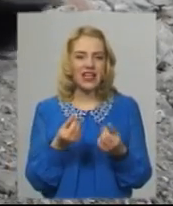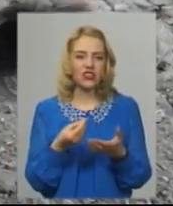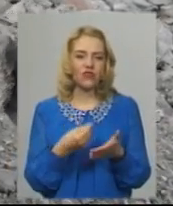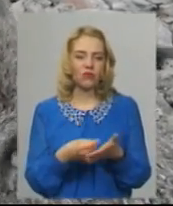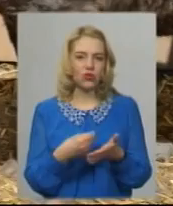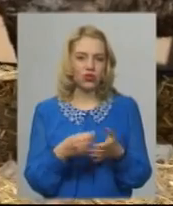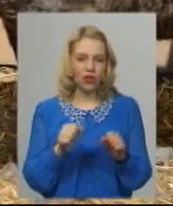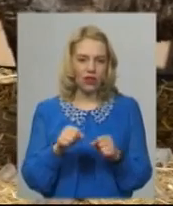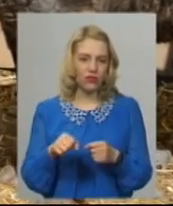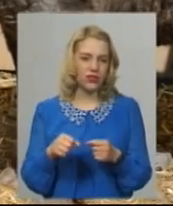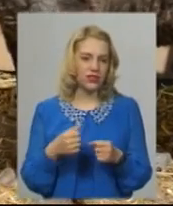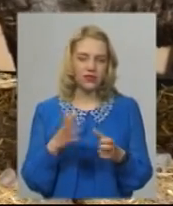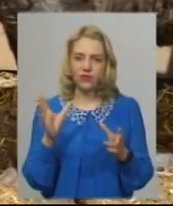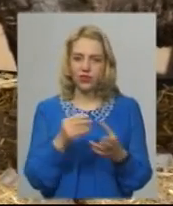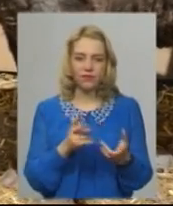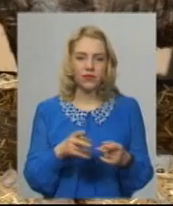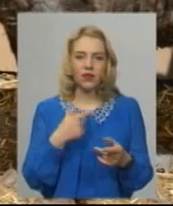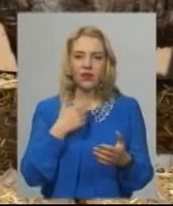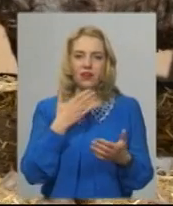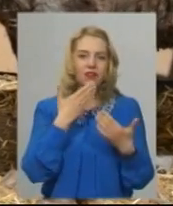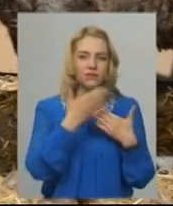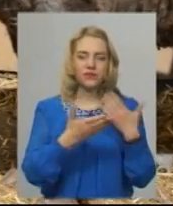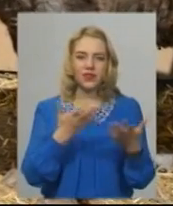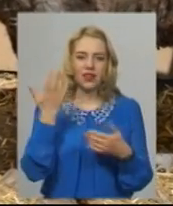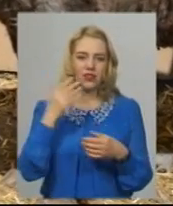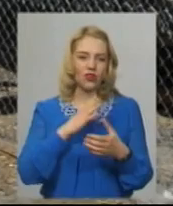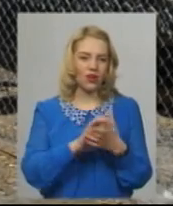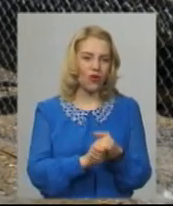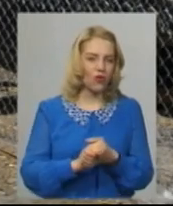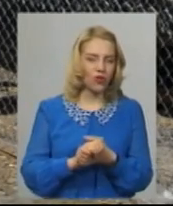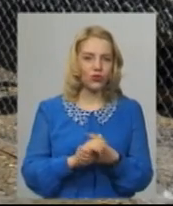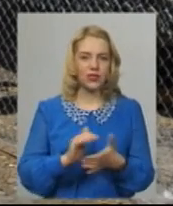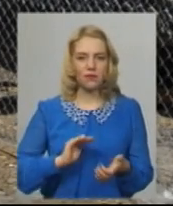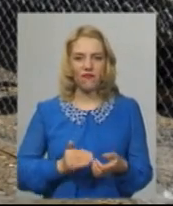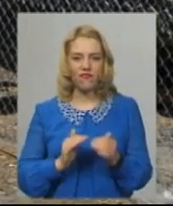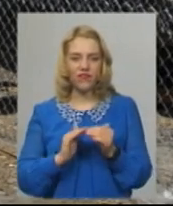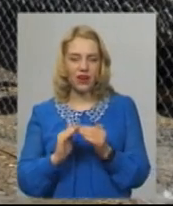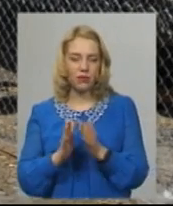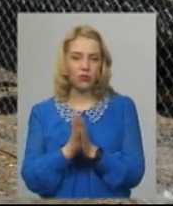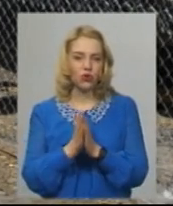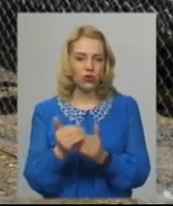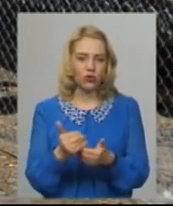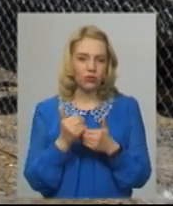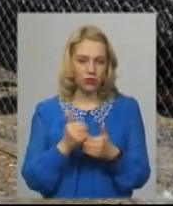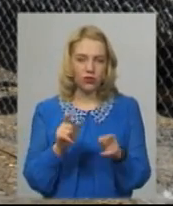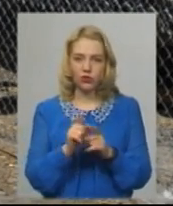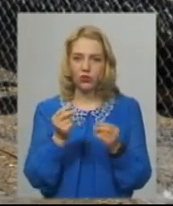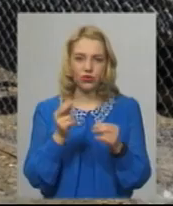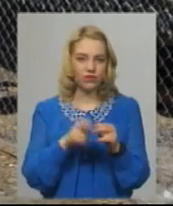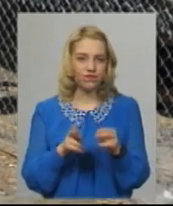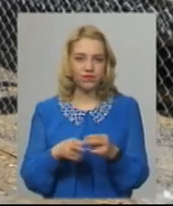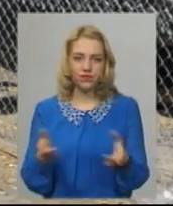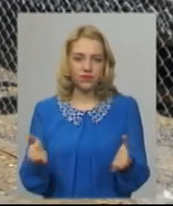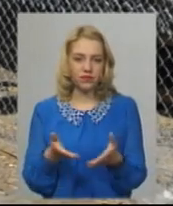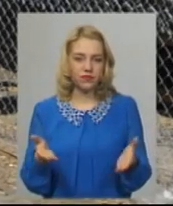я міг поїхати в колгосп, до фермерів, просити допомогу. Так само кошти закінчились і